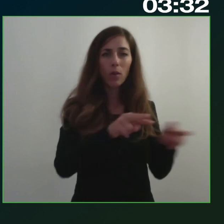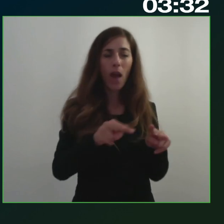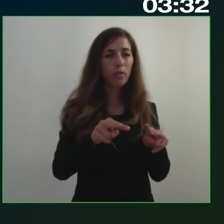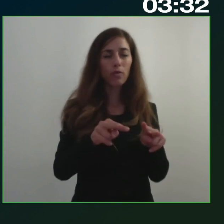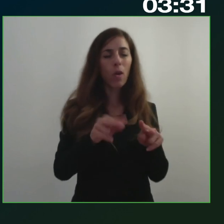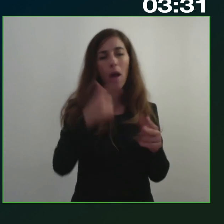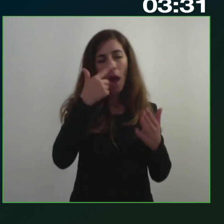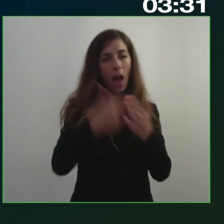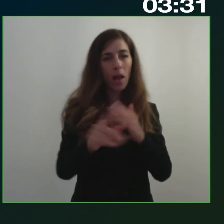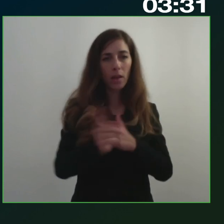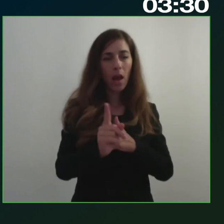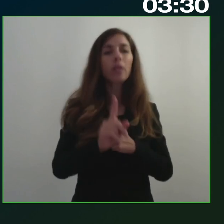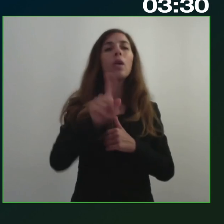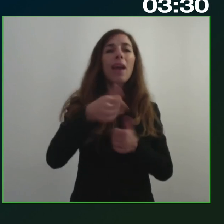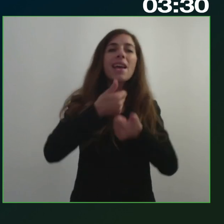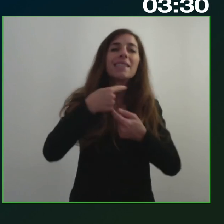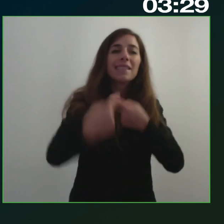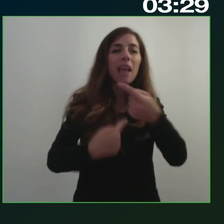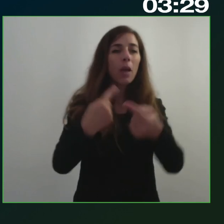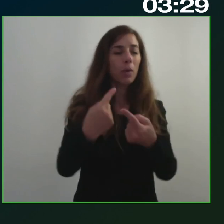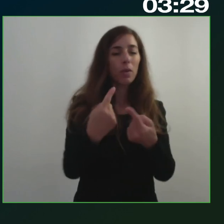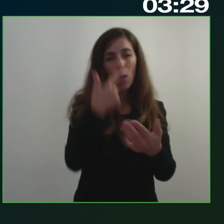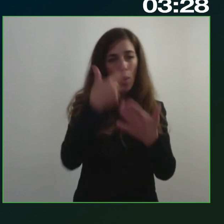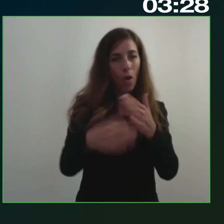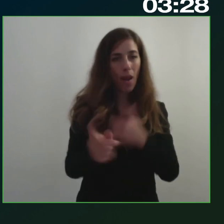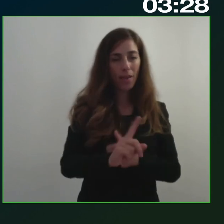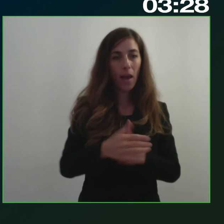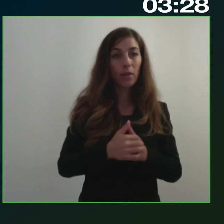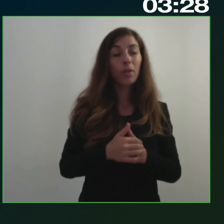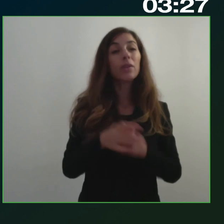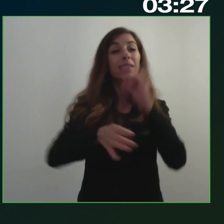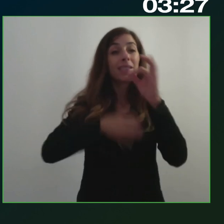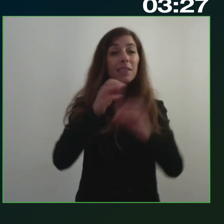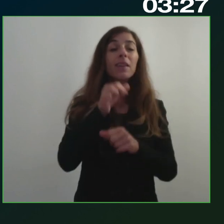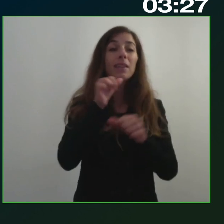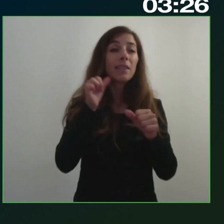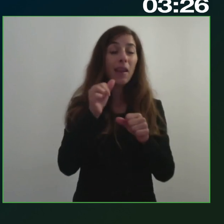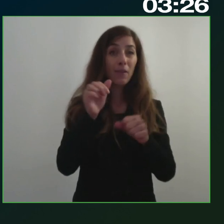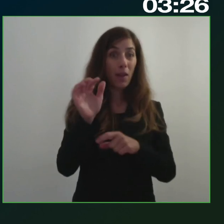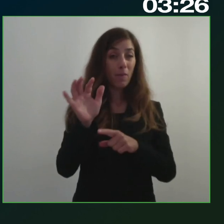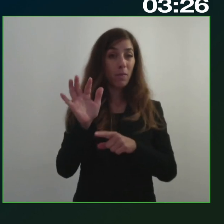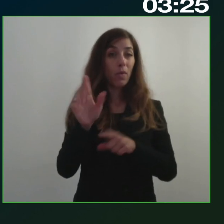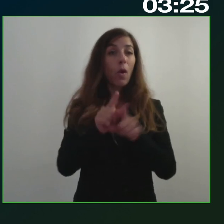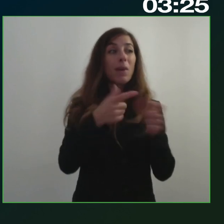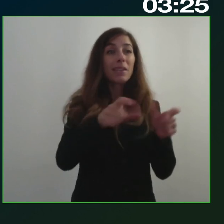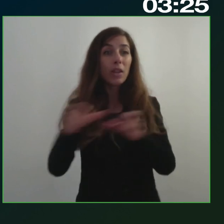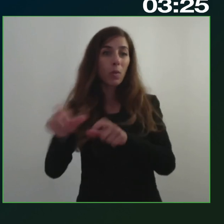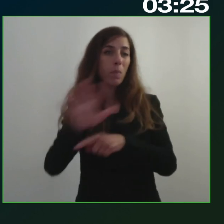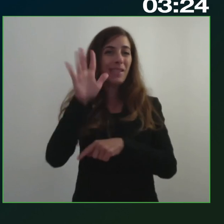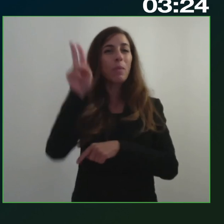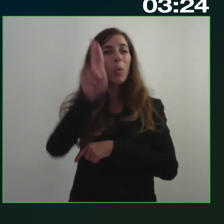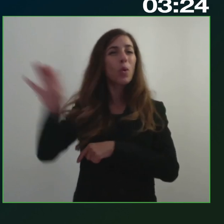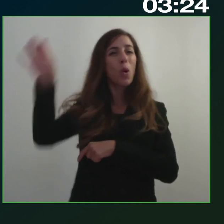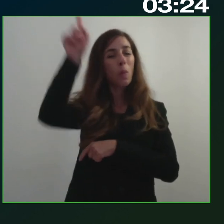bisognerebbe concentrarsi su pochi settori come per esempio dal punto di vista dell'Unione Europea l'economia digitale l